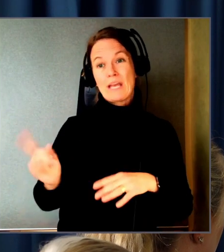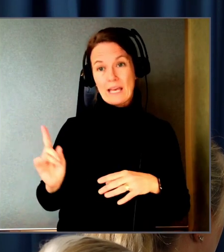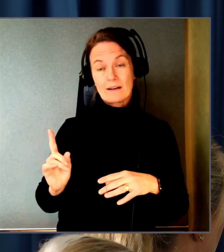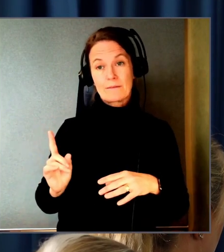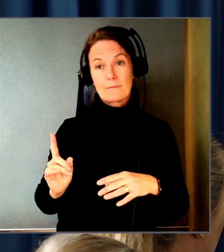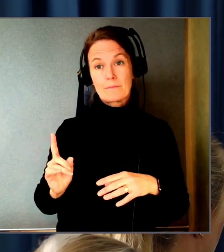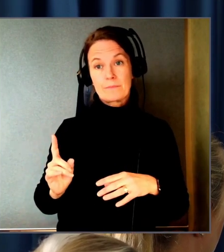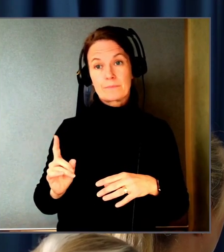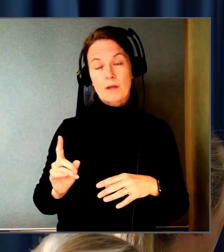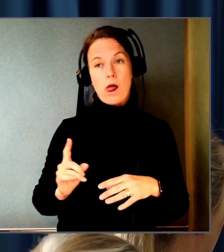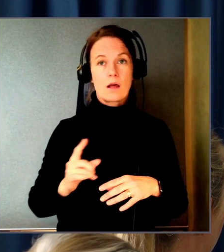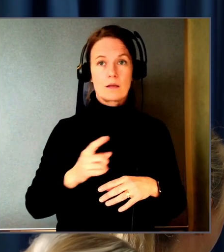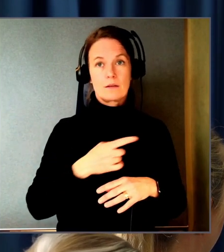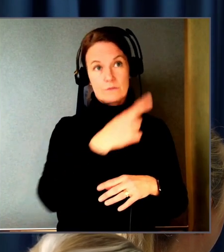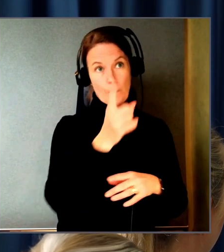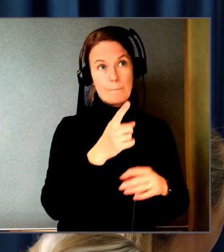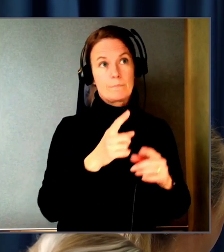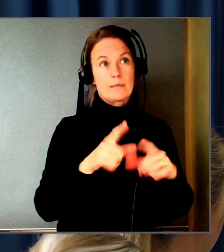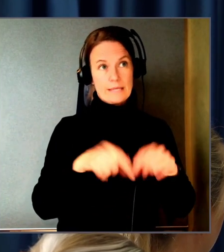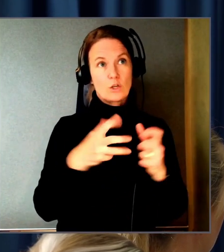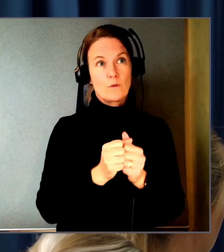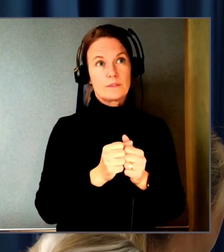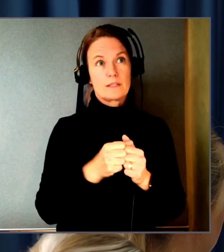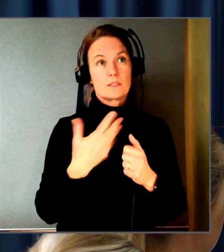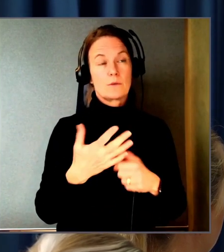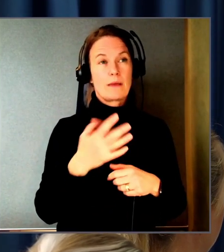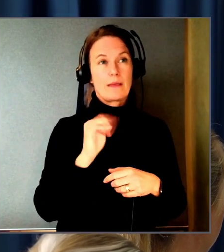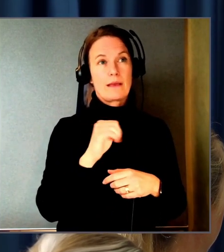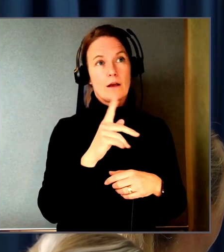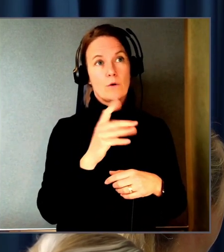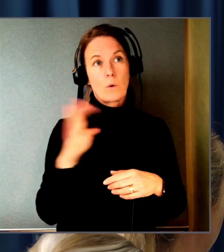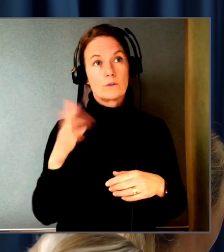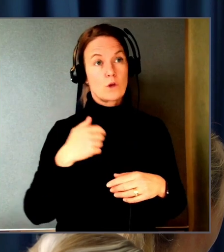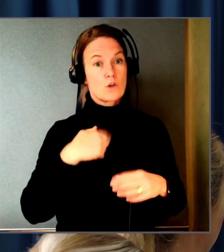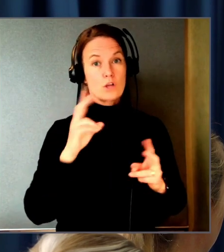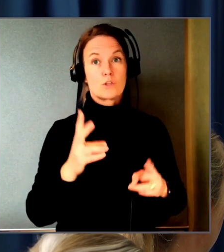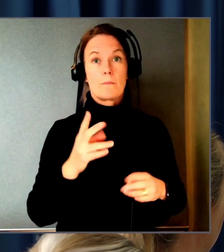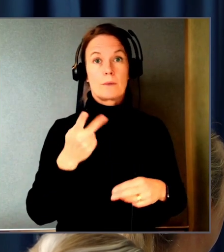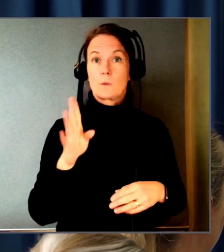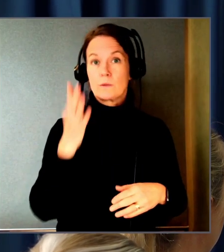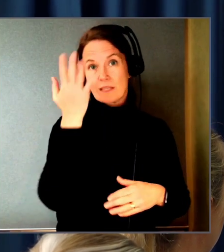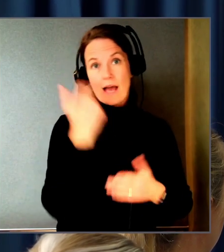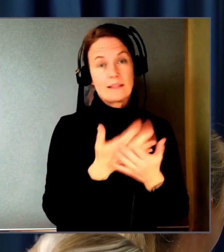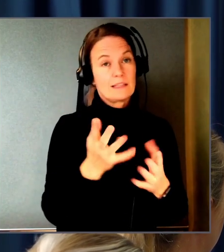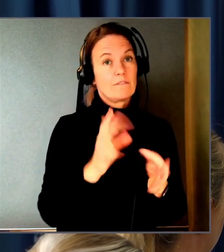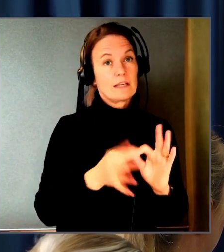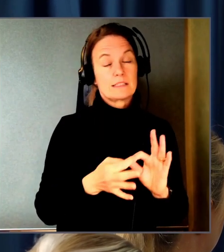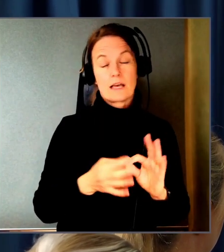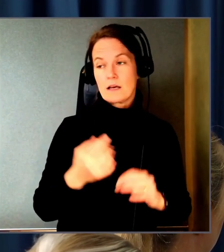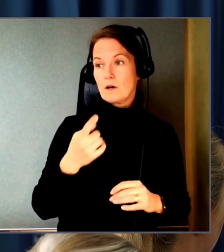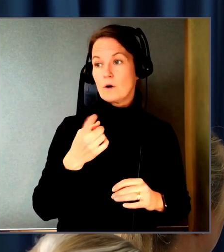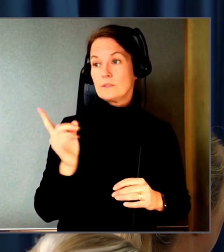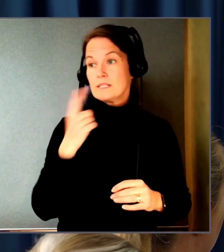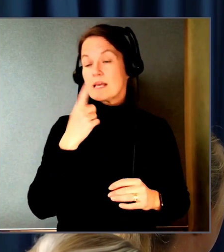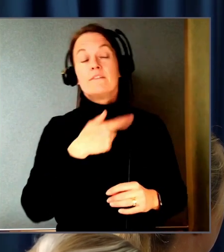att att de hittar någonting som är liksom i er kod. Så jag som kund kan inte fixa det. Och så säger ni. Det kan vi